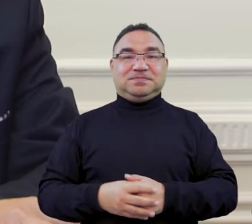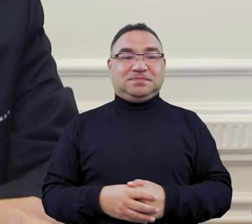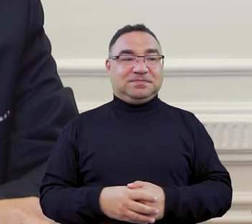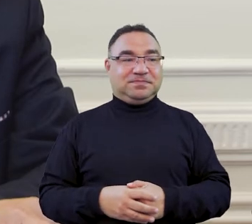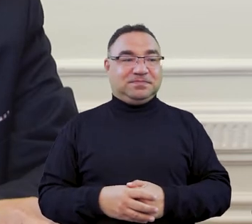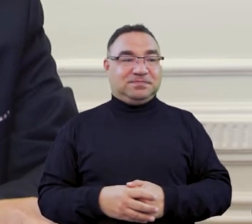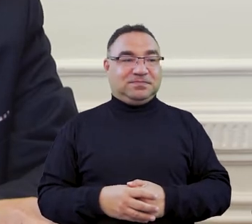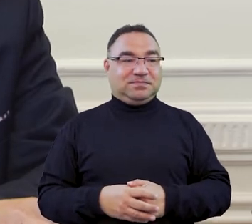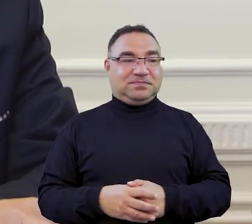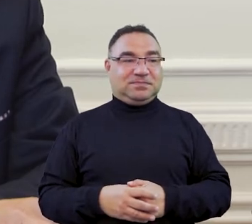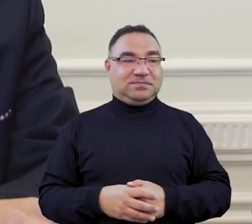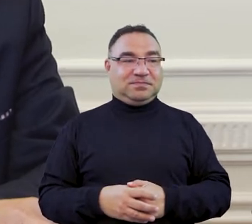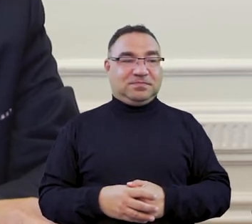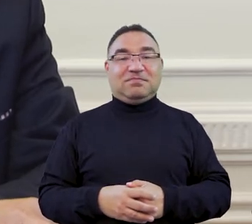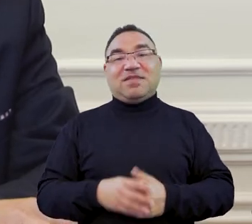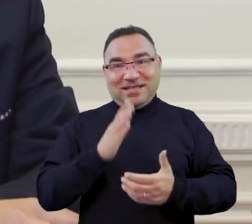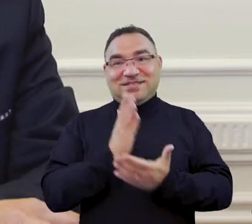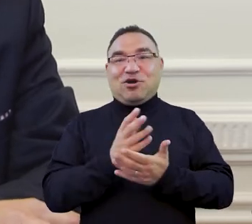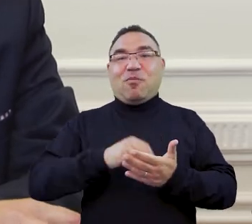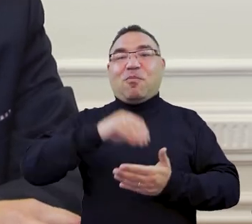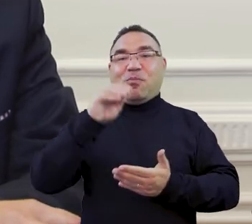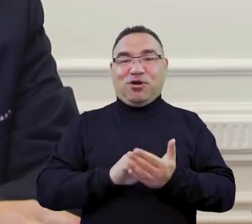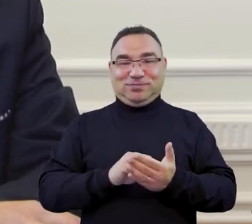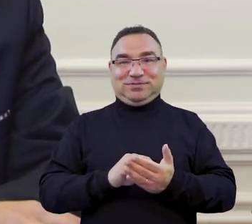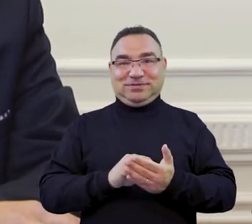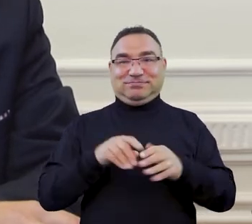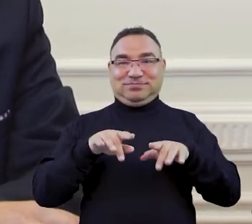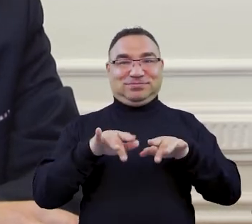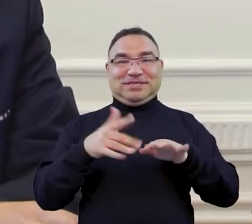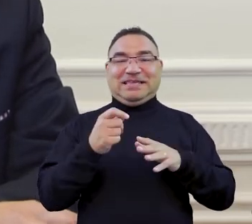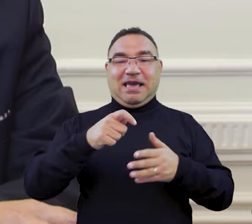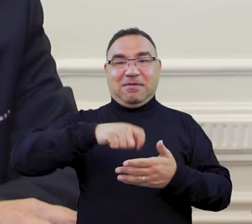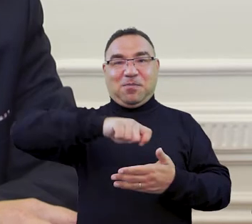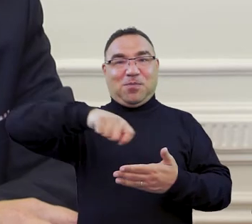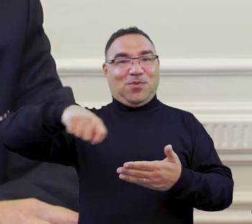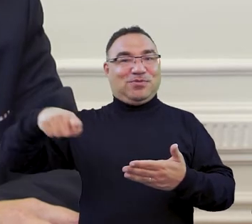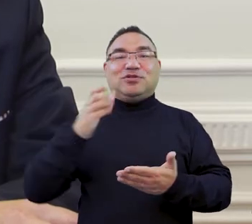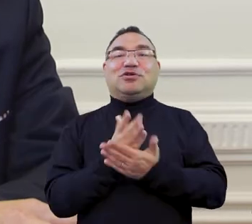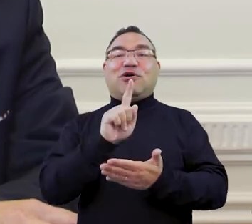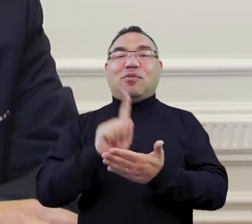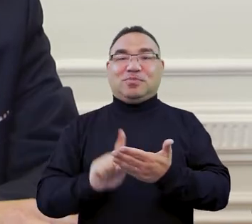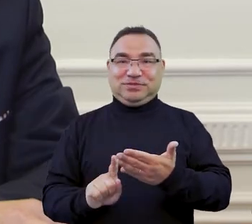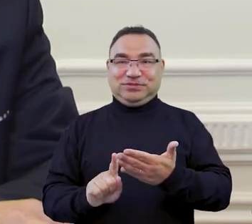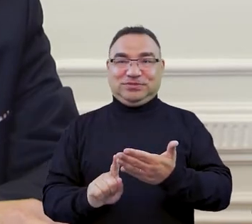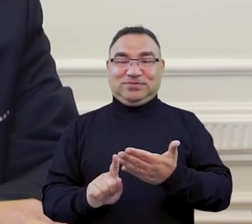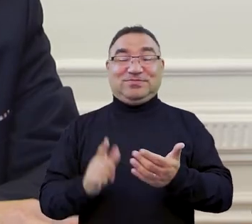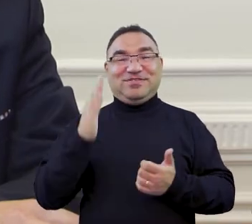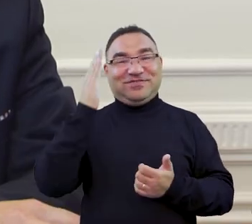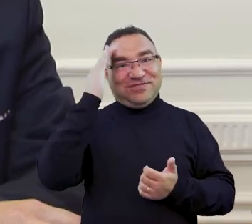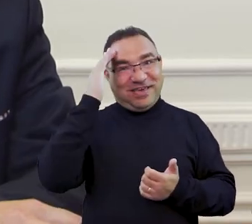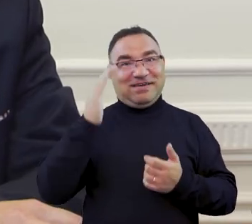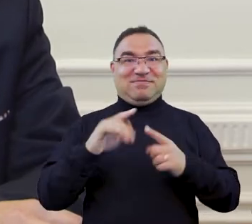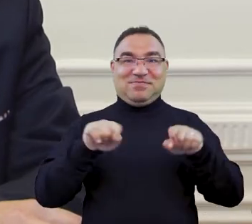Oczywiście w wersji elektronicznej, dlatego nie piórem, a myszką, bo oczywiście